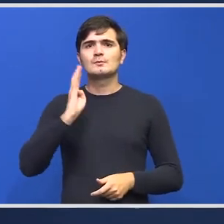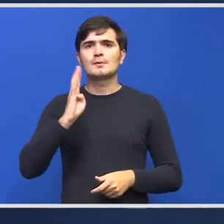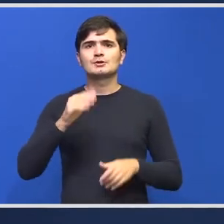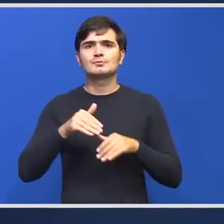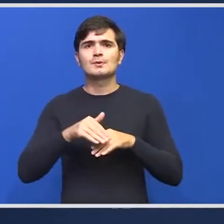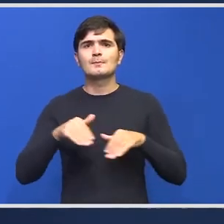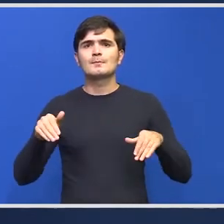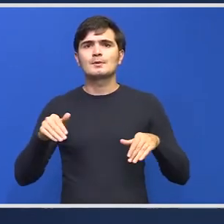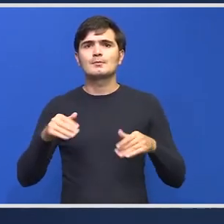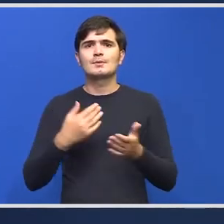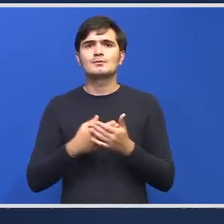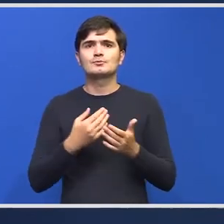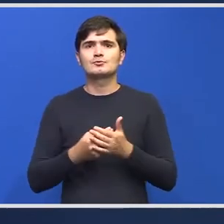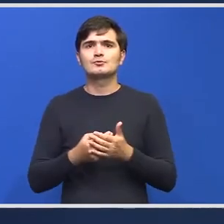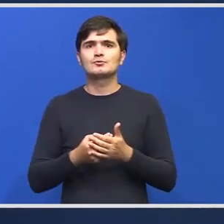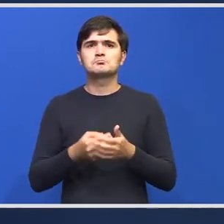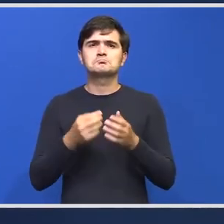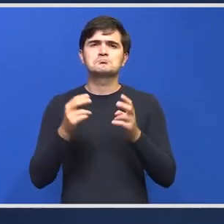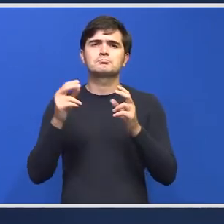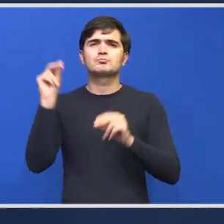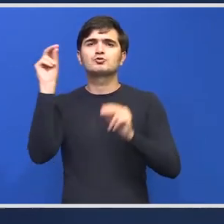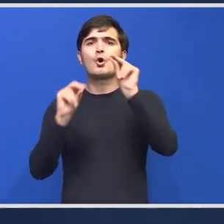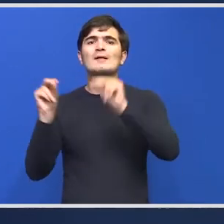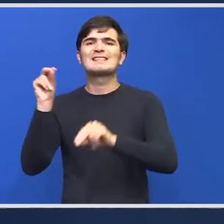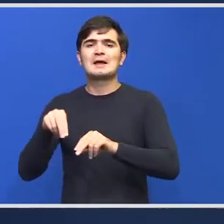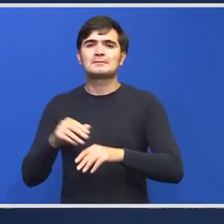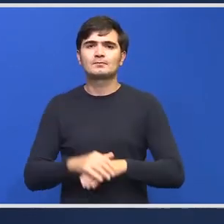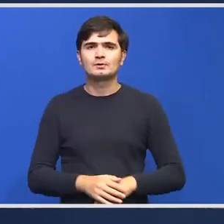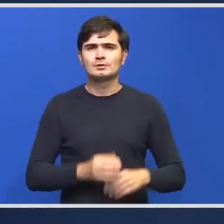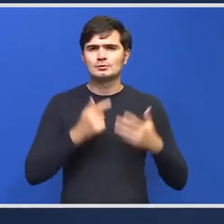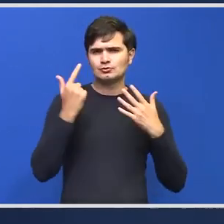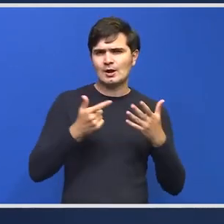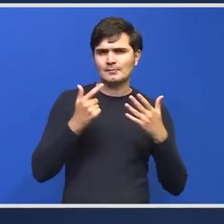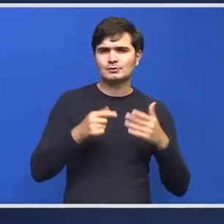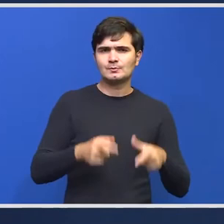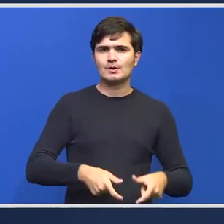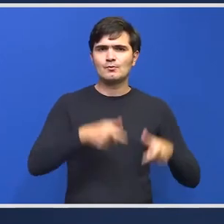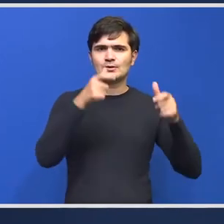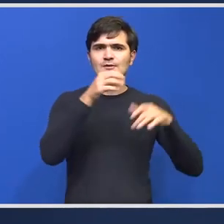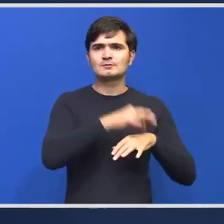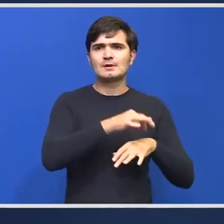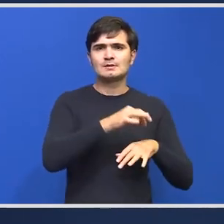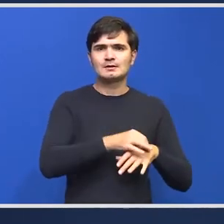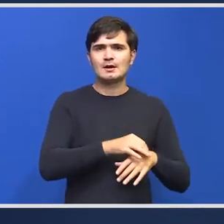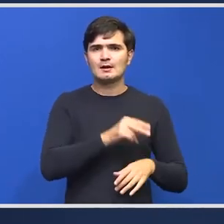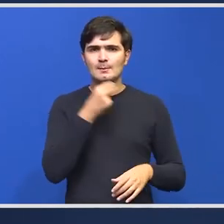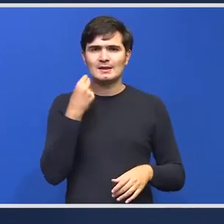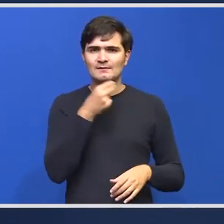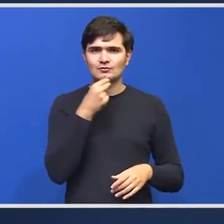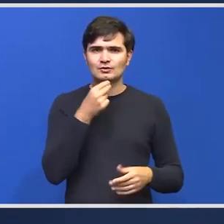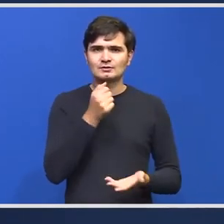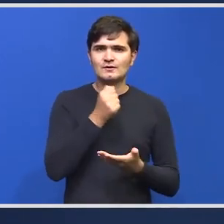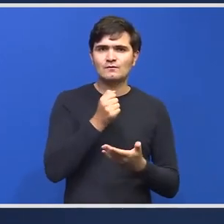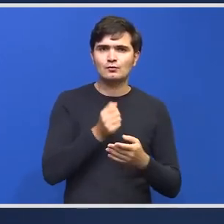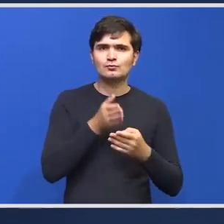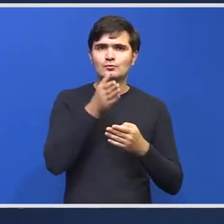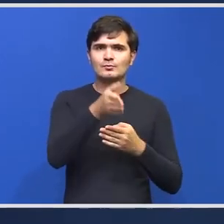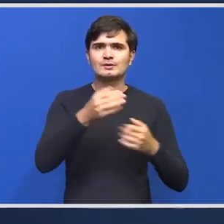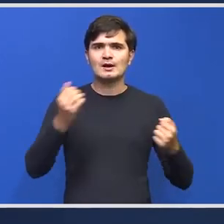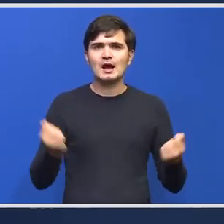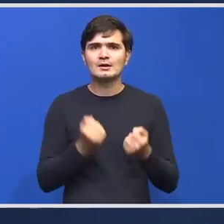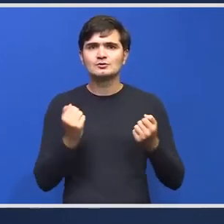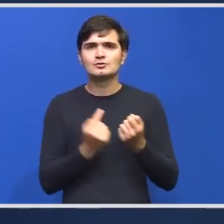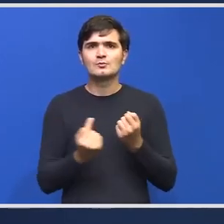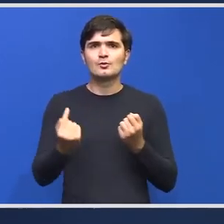17 unități medicale beneficiază de fonduri prin acțiunile prioritare